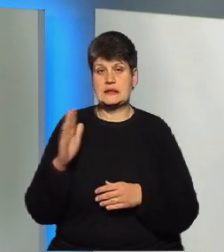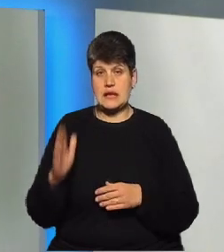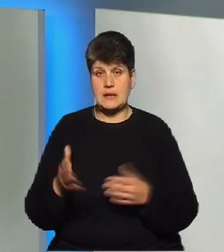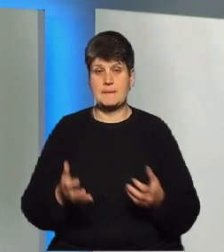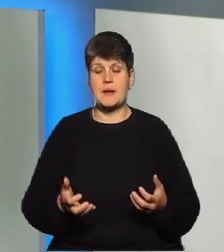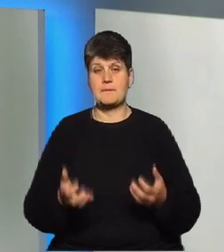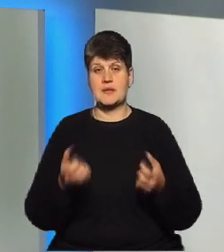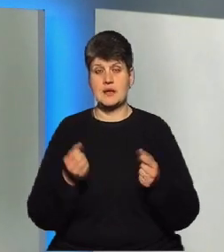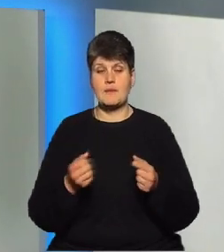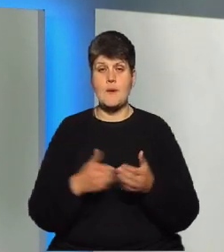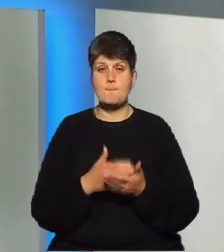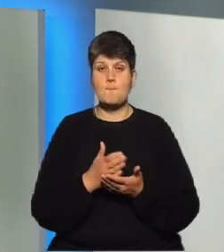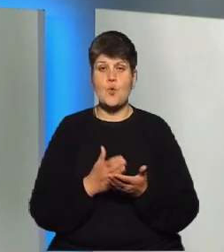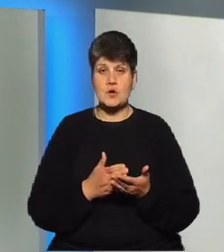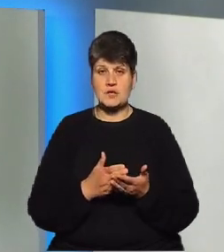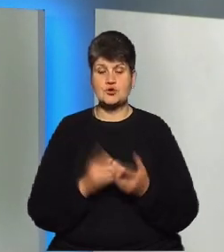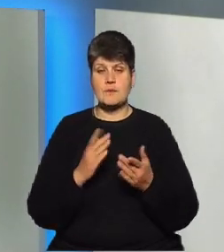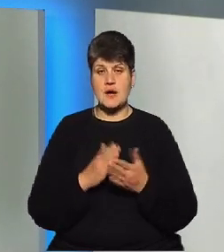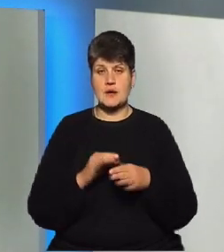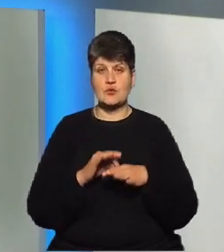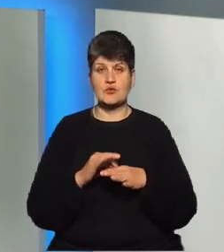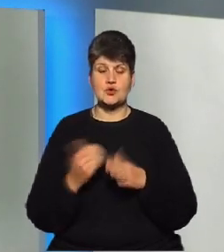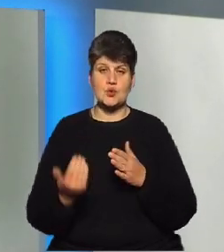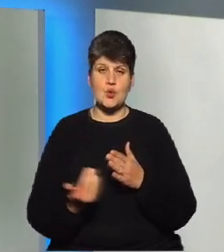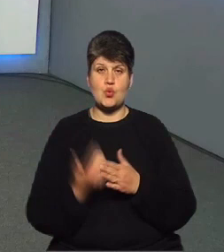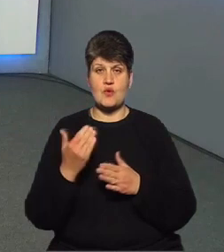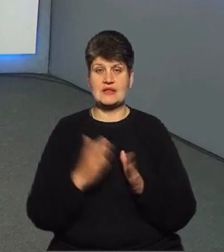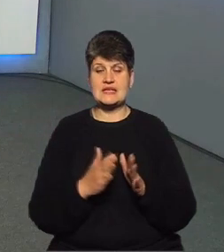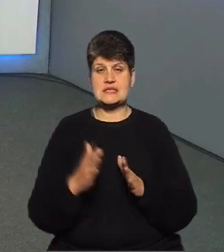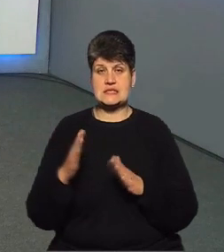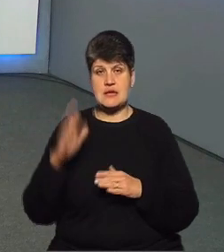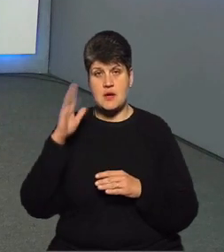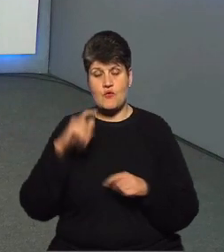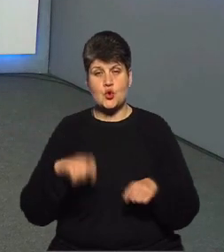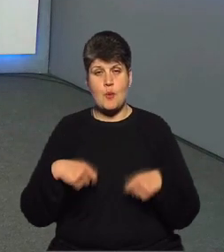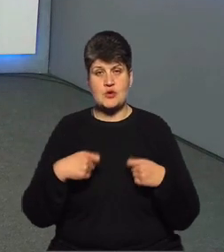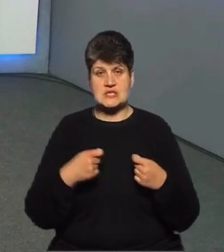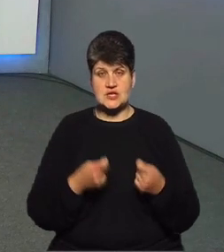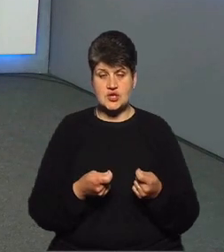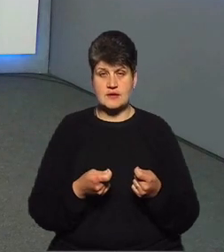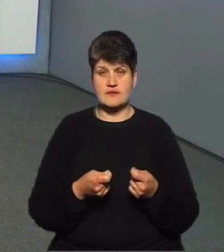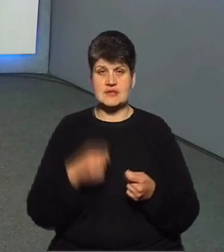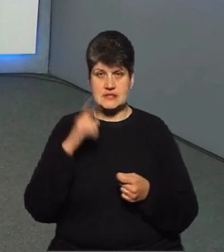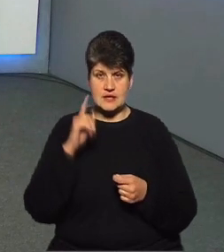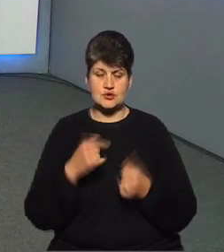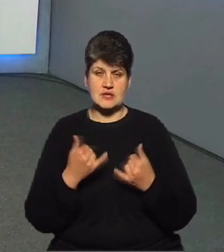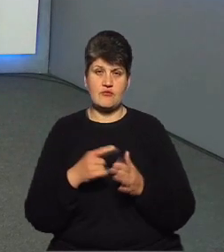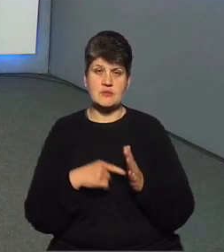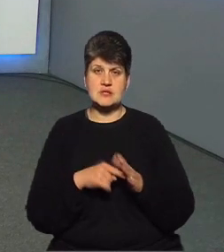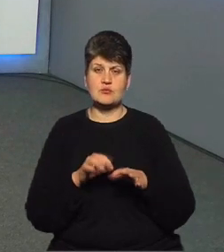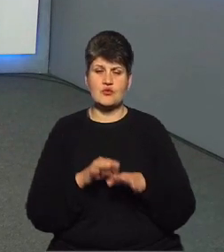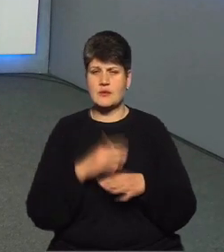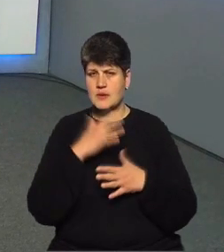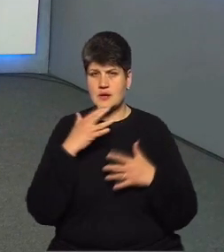політику, що має проводитися своєчасне оновлення всієї системи водопостачання, водоідведення. Ви знаєте, що зараз в місті проводиться цілий ряд заходів за